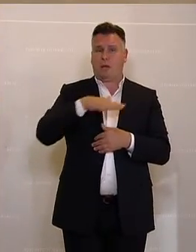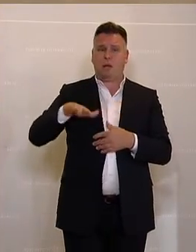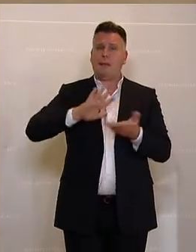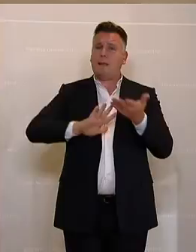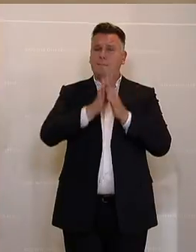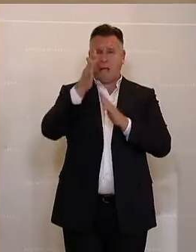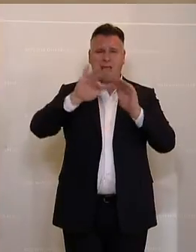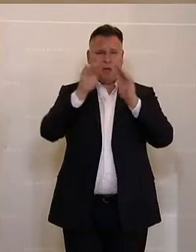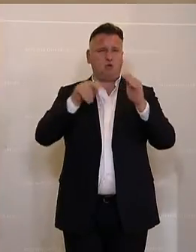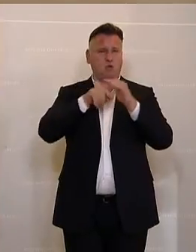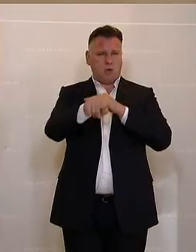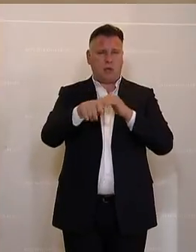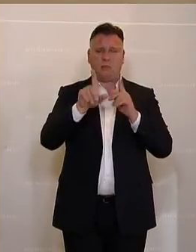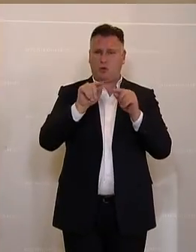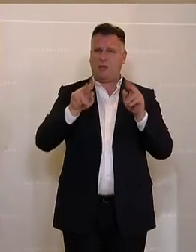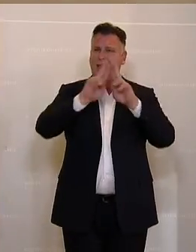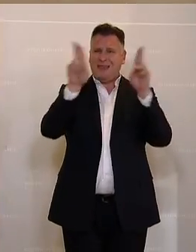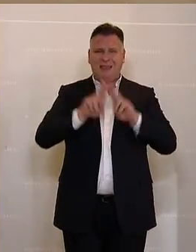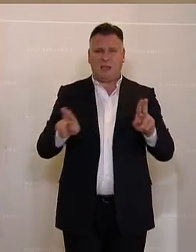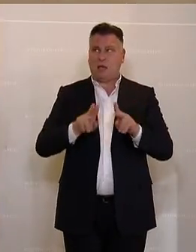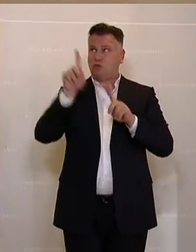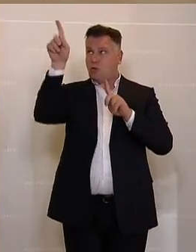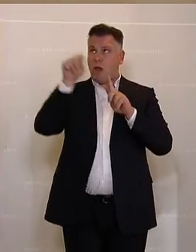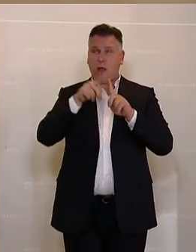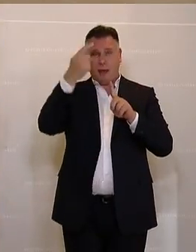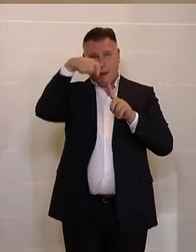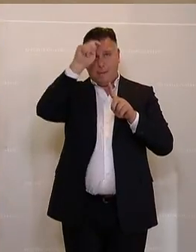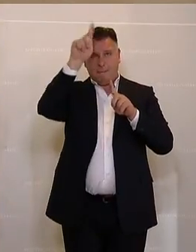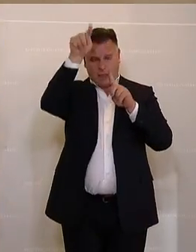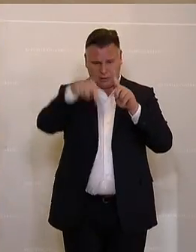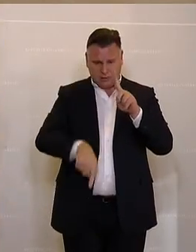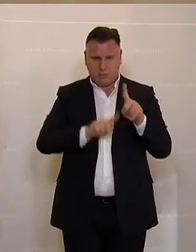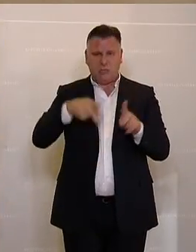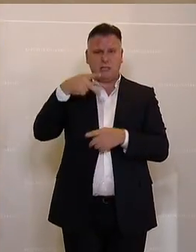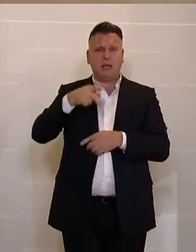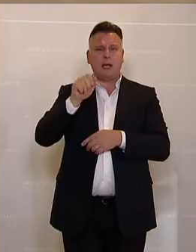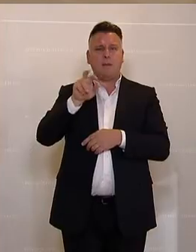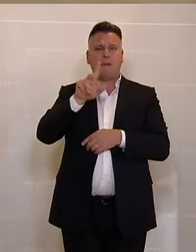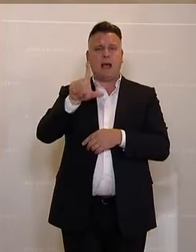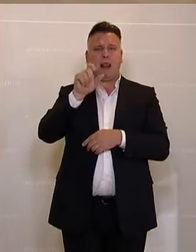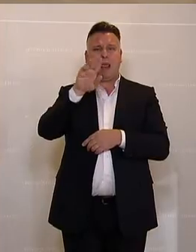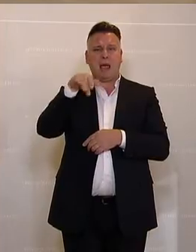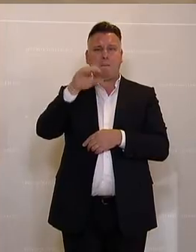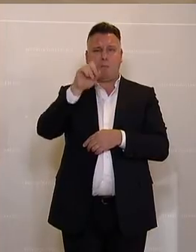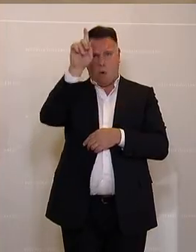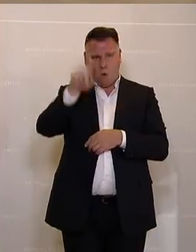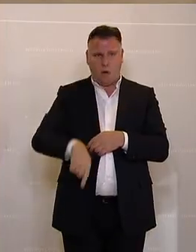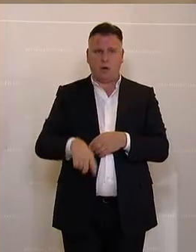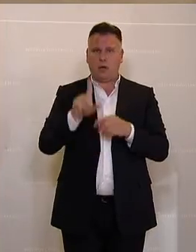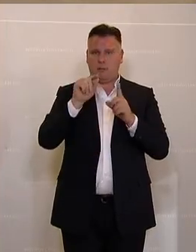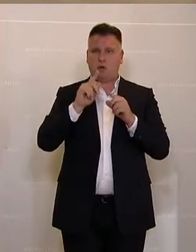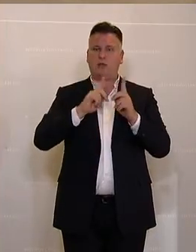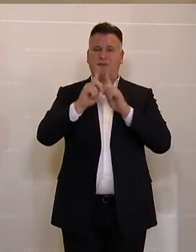Basistunnel, einer internationalen Achse von Berlin bis Palau, einer sogenannten TEN-Achse, wird es möglich sein, Verkehr